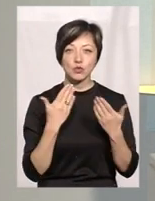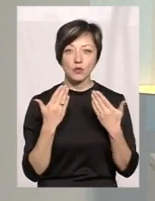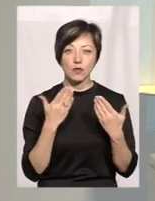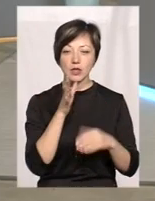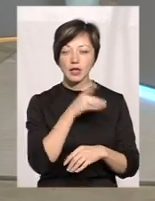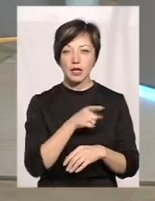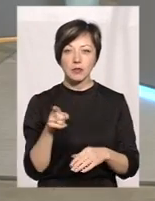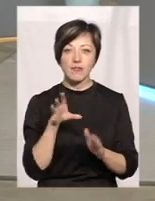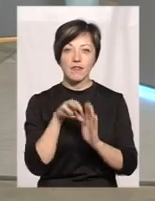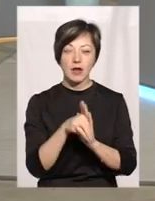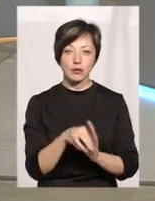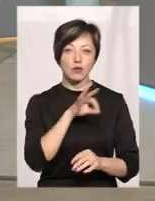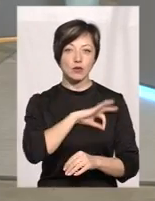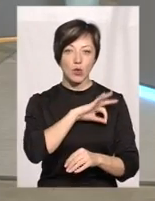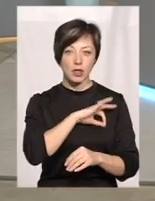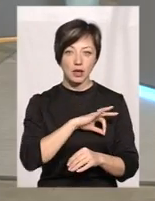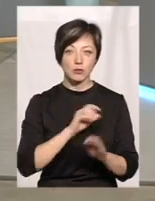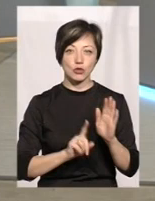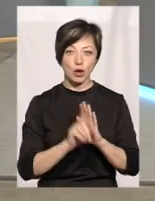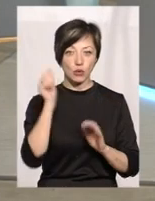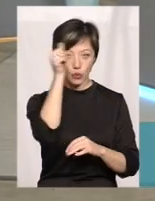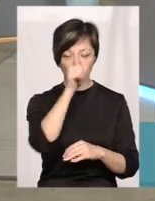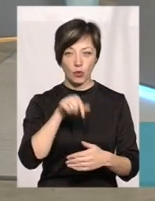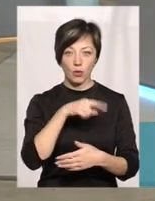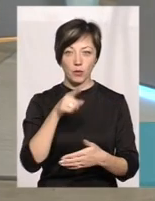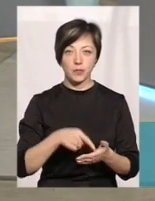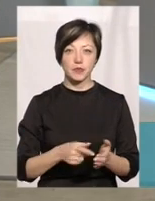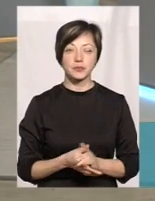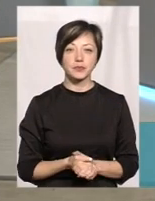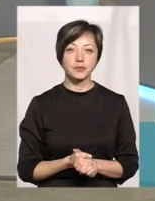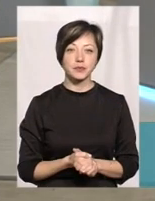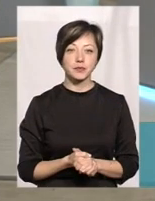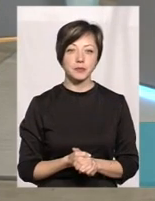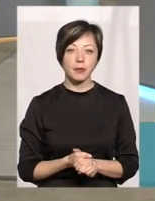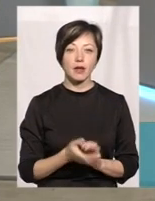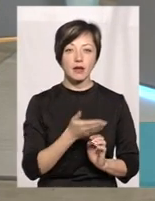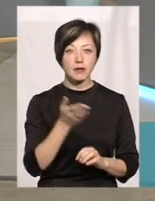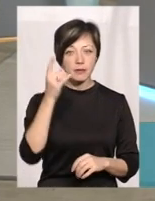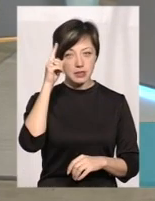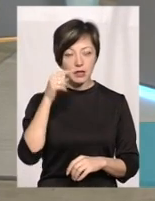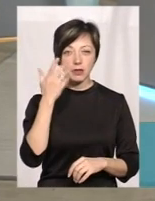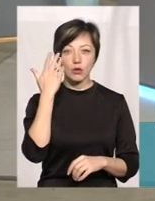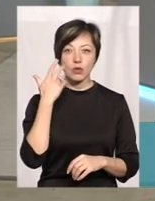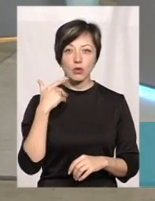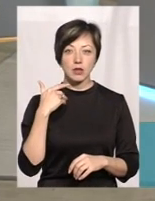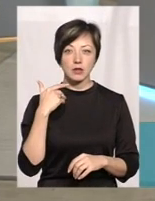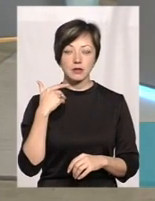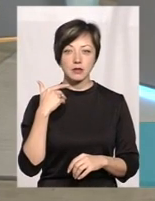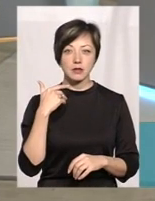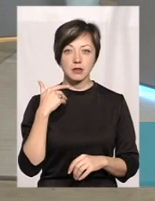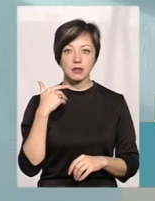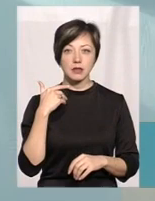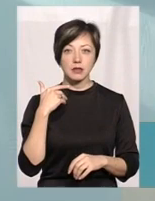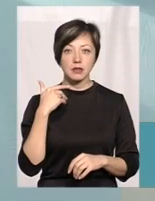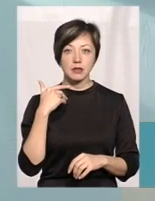термінів введення їх в експлуатацію і початку роботи? Ви знаєте, коли ми